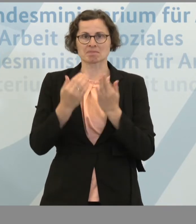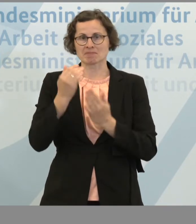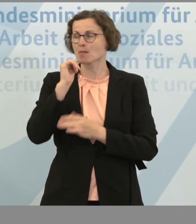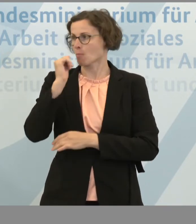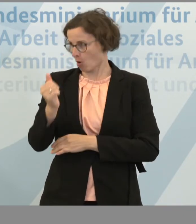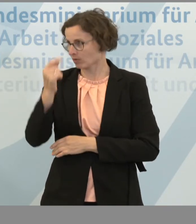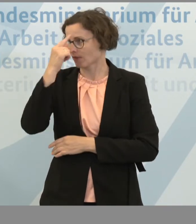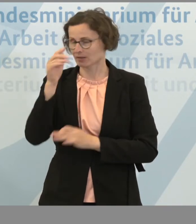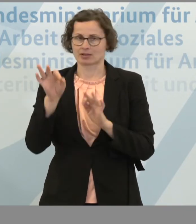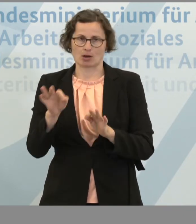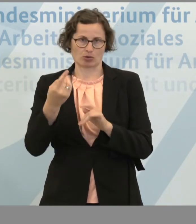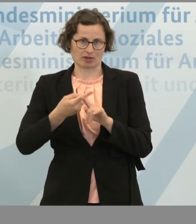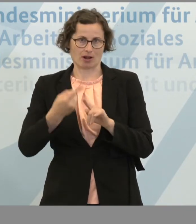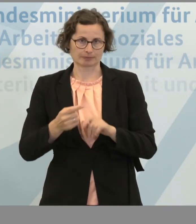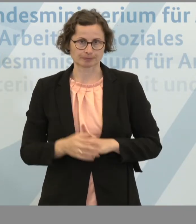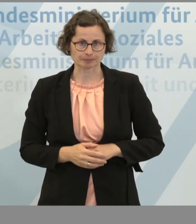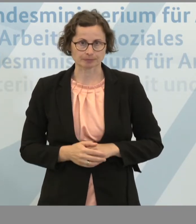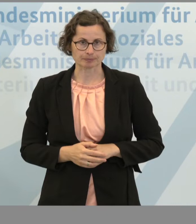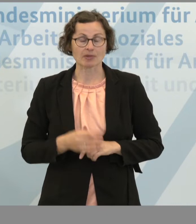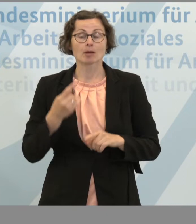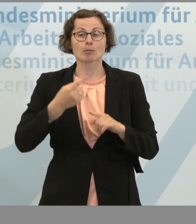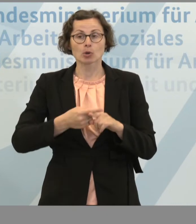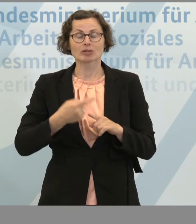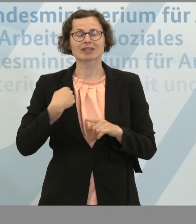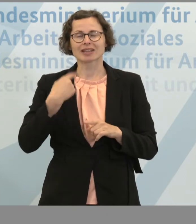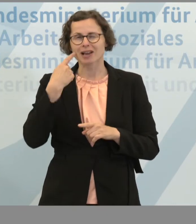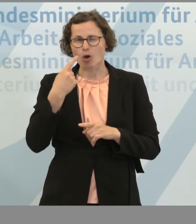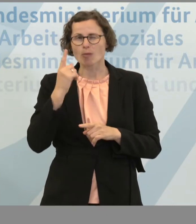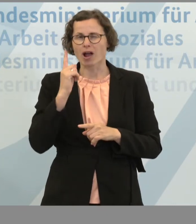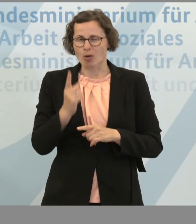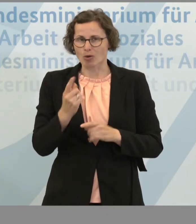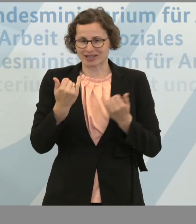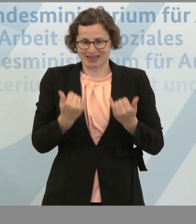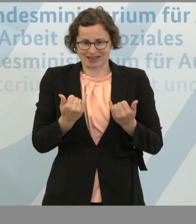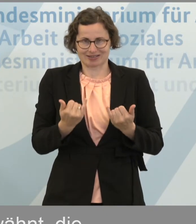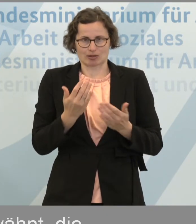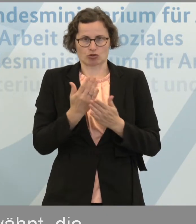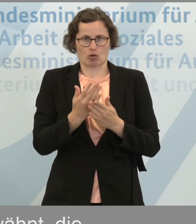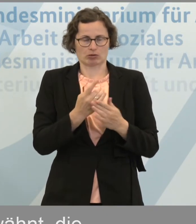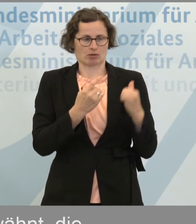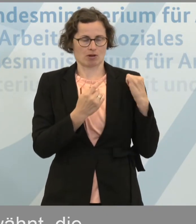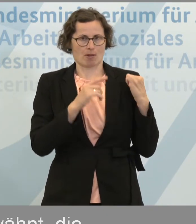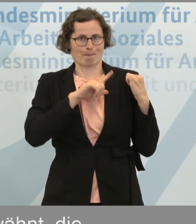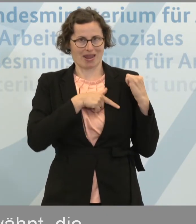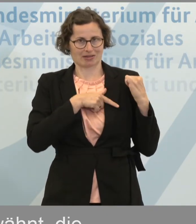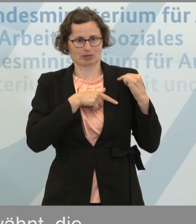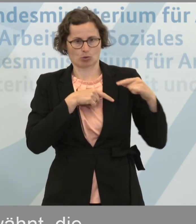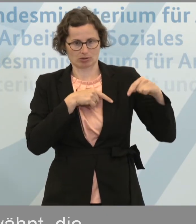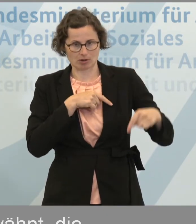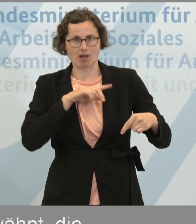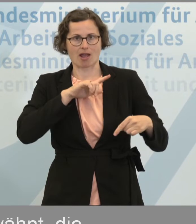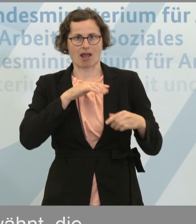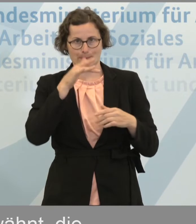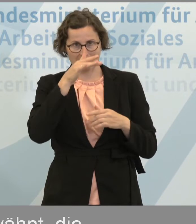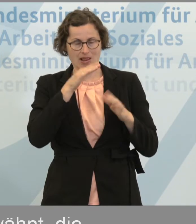klarere Zahlen haben. Ich rechne aber auch damit, dass wir jetzt schon im März und im April weit mehr Menschen in